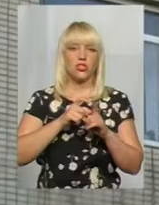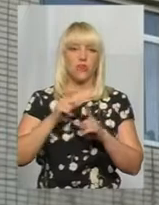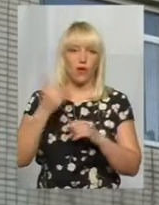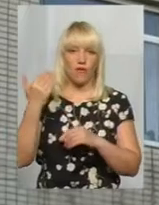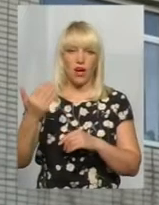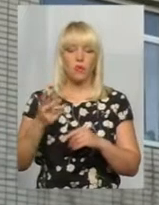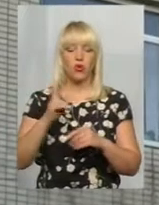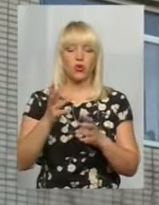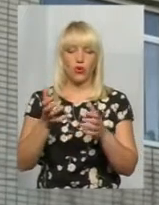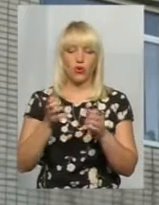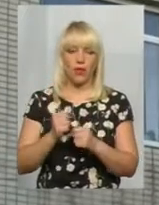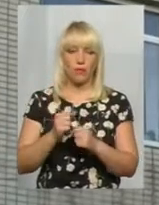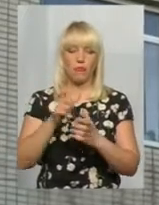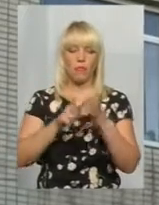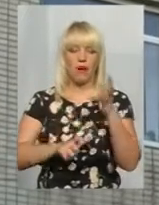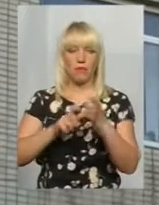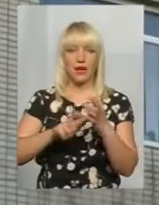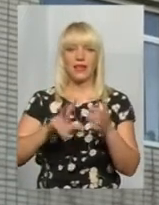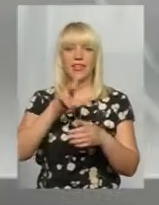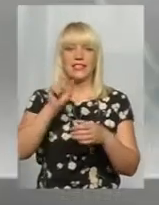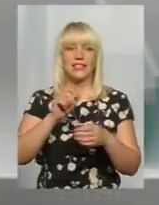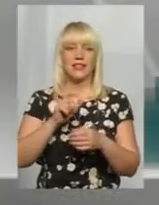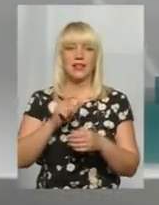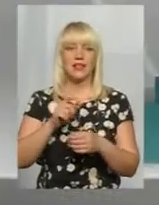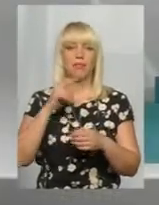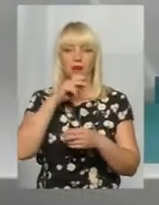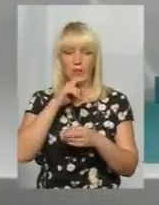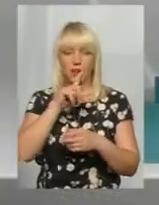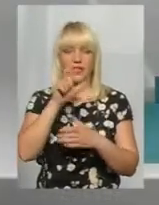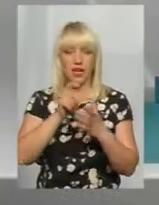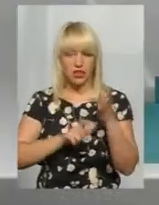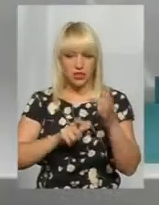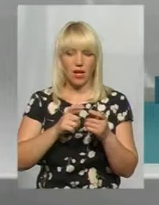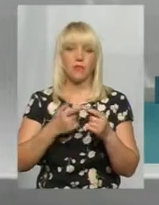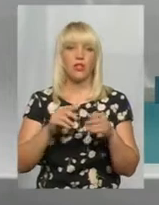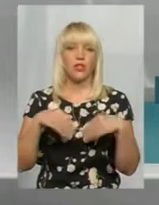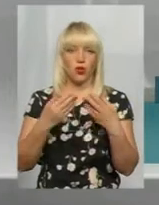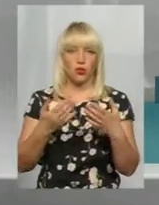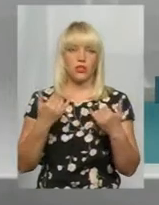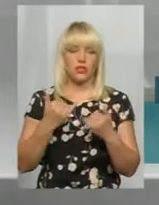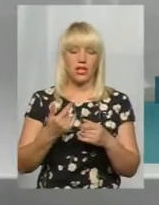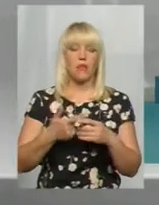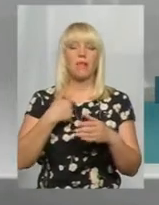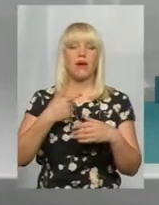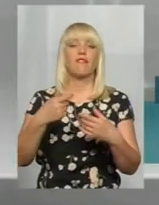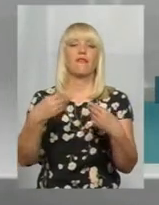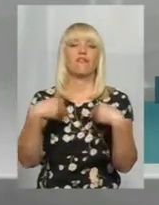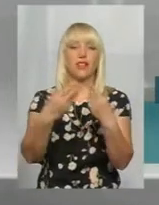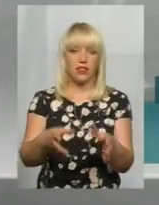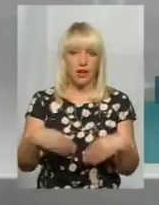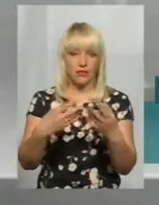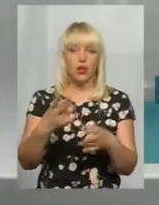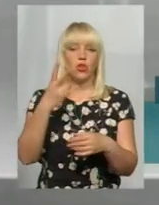отримував препарат за рецептом, видають його і зараз. Ми відпускаємо, маючи заборгованість. Але в нас інсулінів